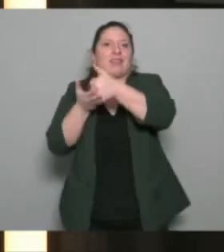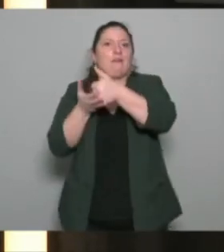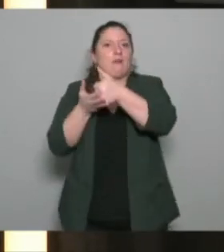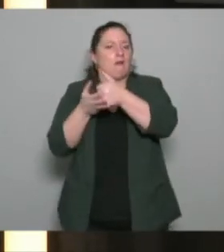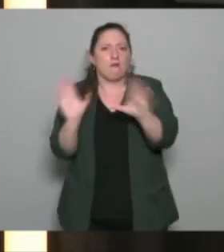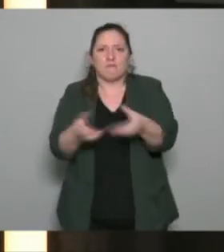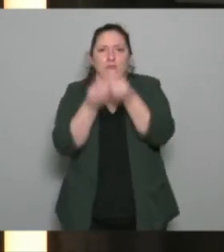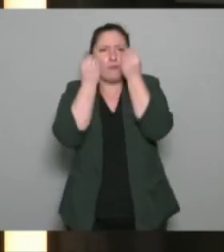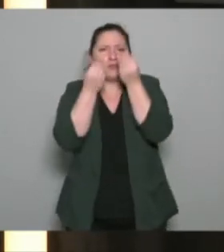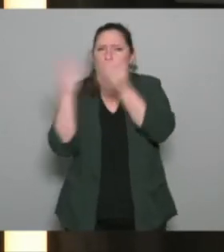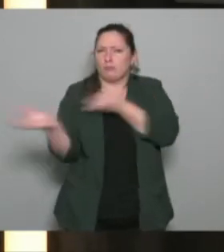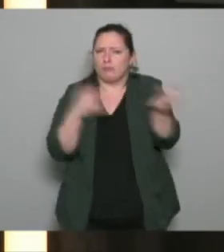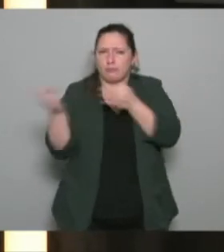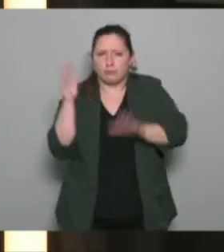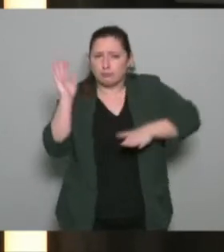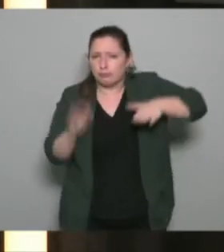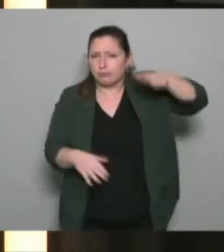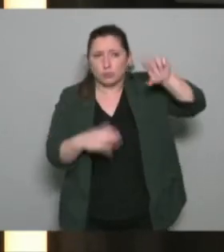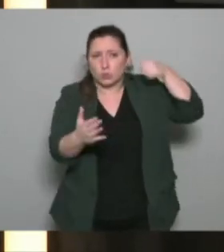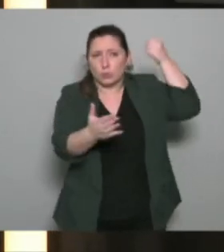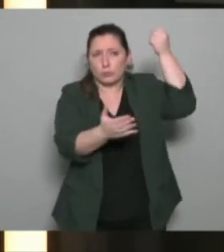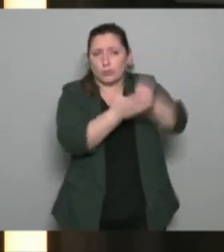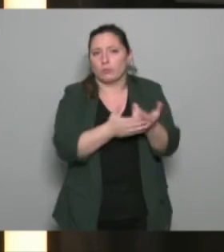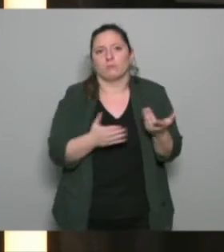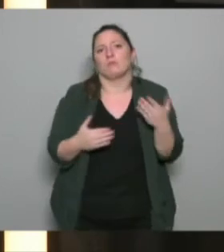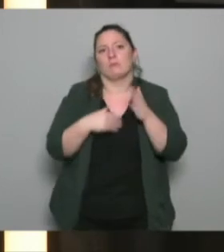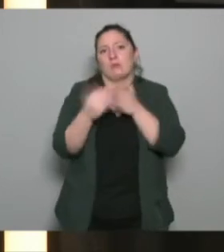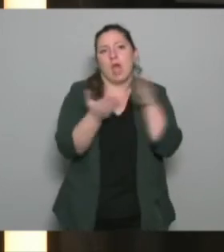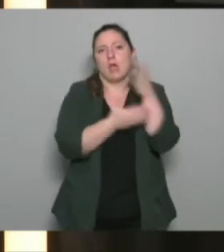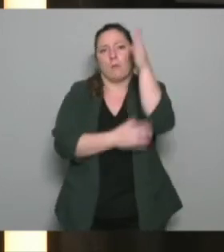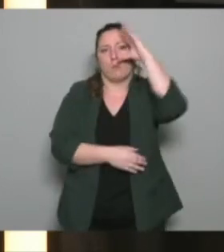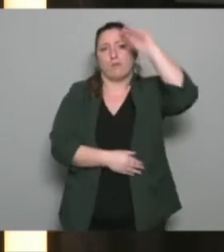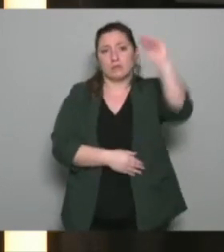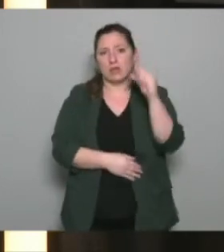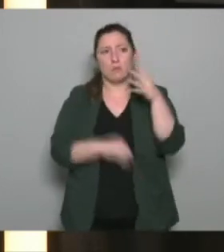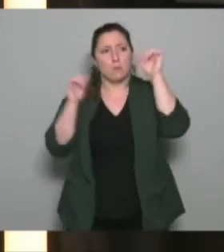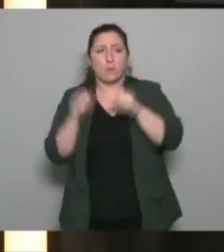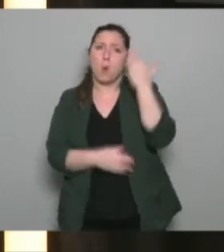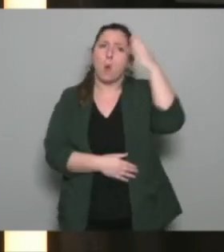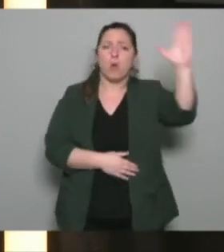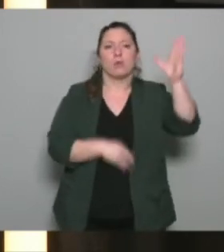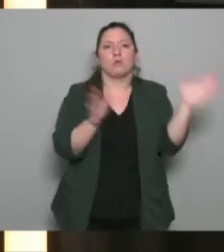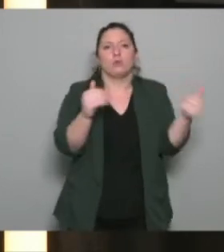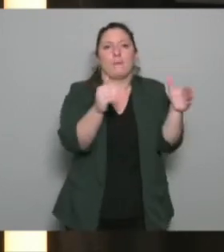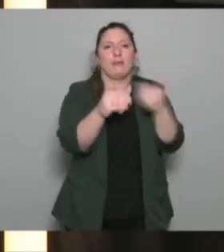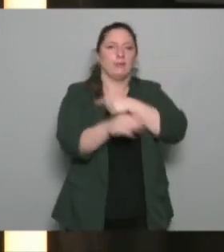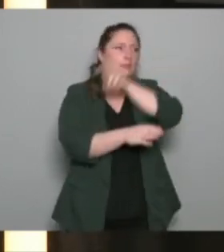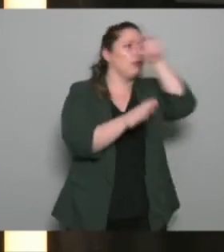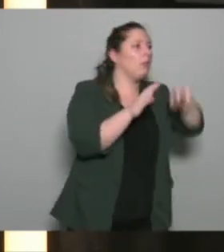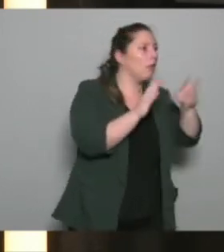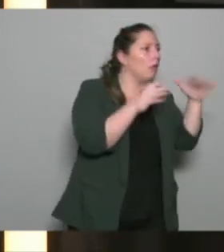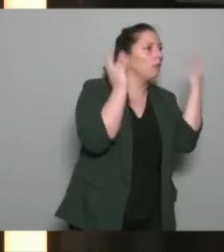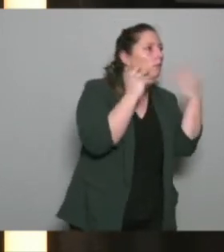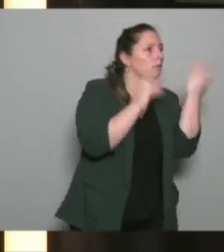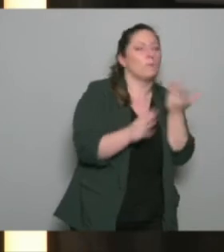pouvoir aller s'alimenter comme je le disais tout à l'heure dans d'autres champs professionnels puisque aujourd'hui